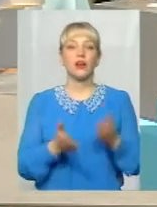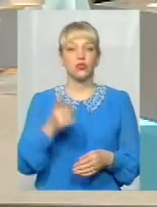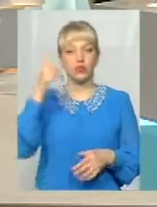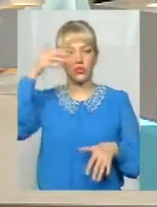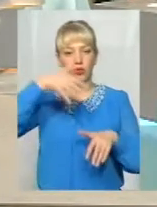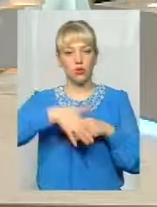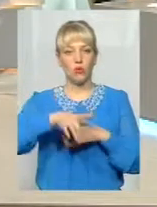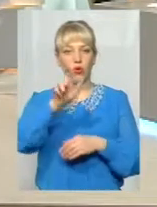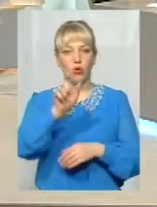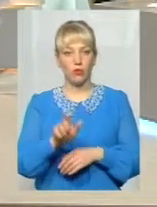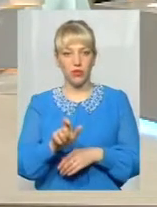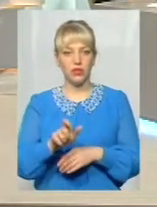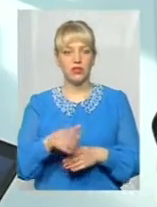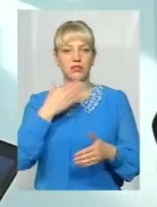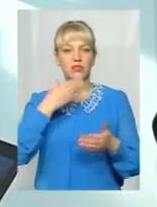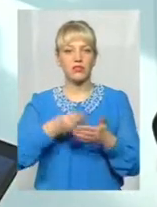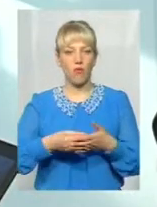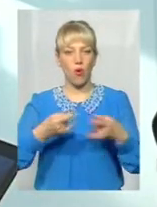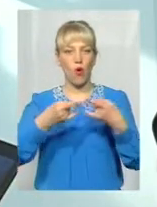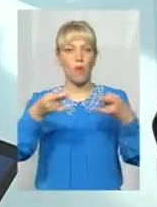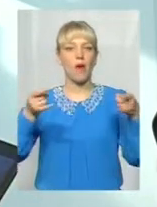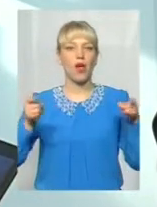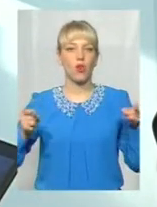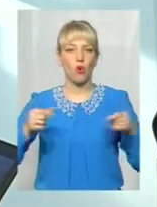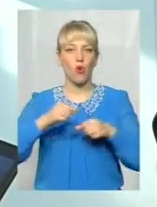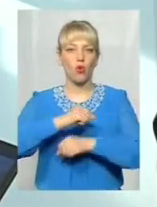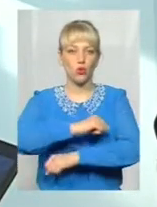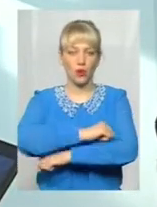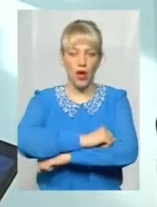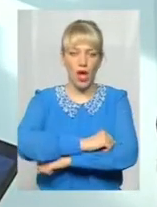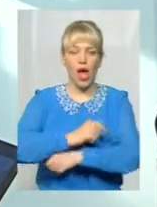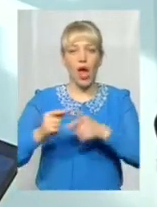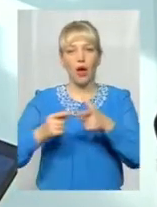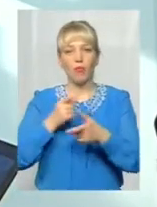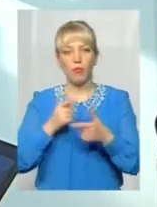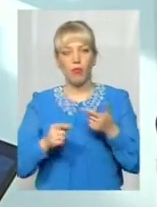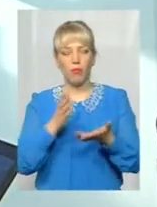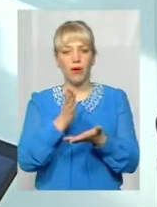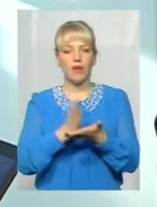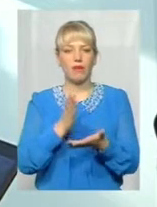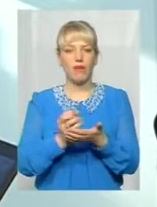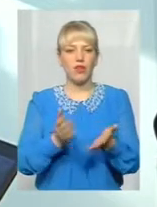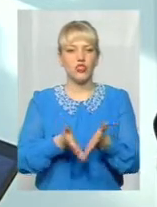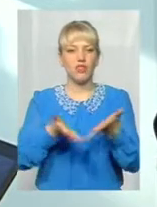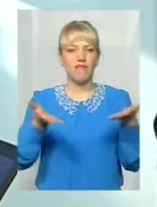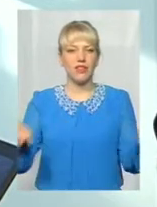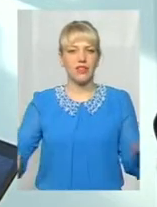громадянин свого балкону або перебуваючи на відкритій місцевості побачив незначне